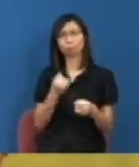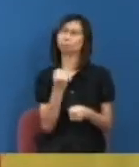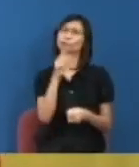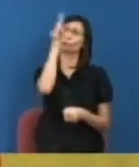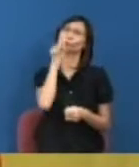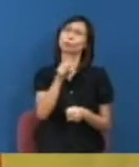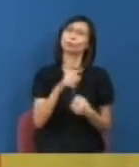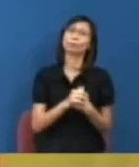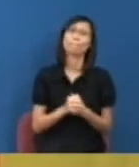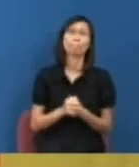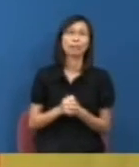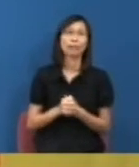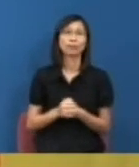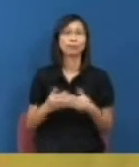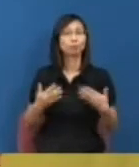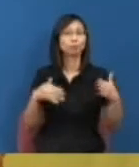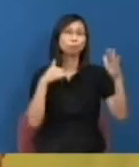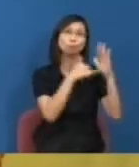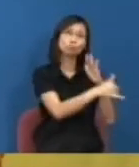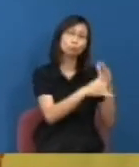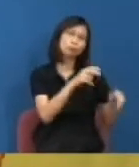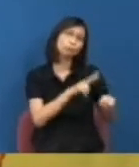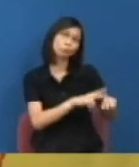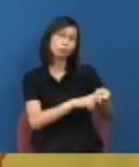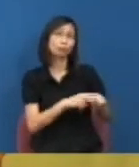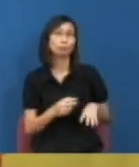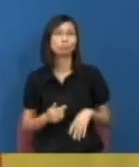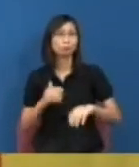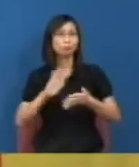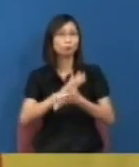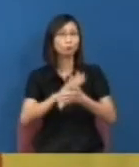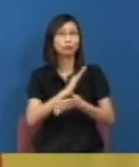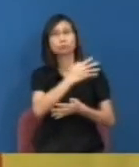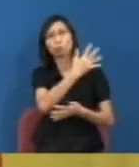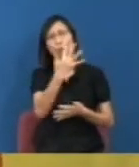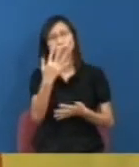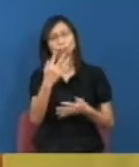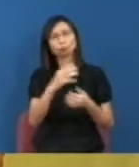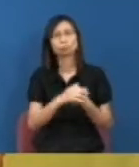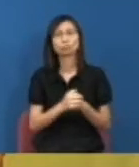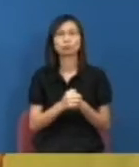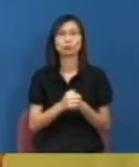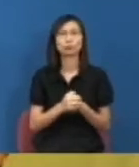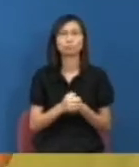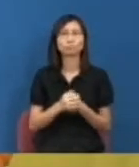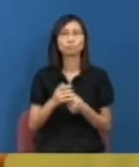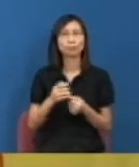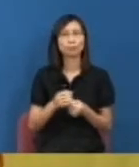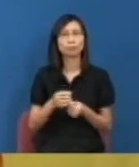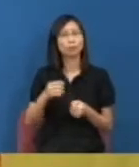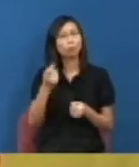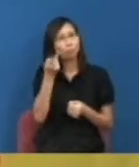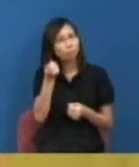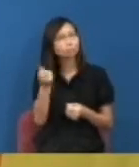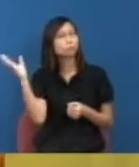從回歸到現在這麼多年基本上你很少會聽到說大學的管理層我不要